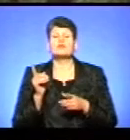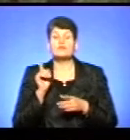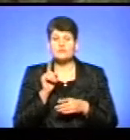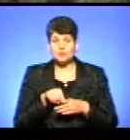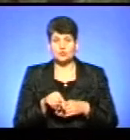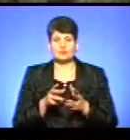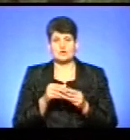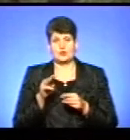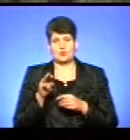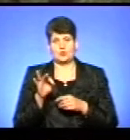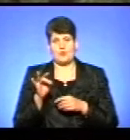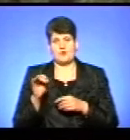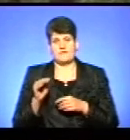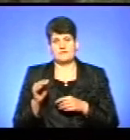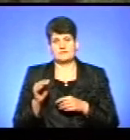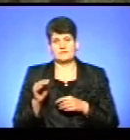торфу.